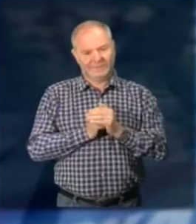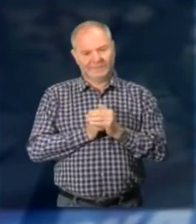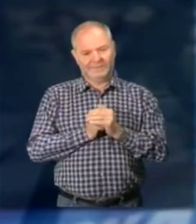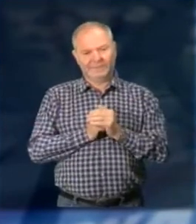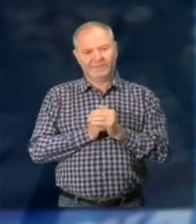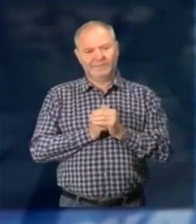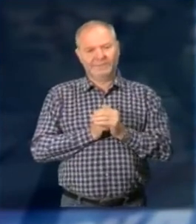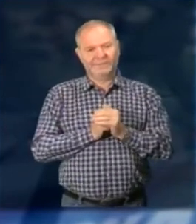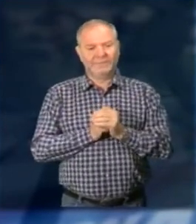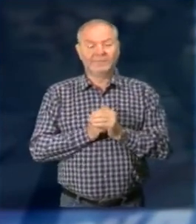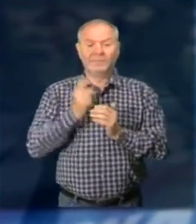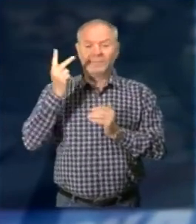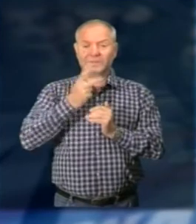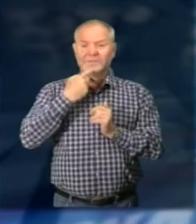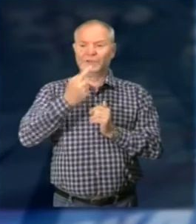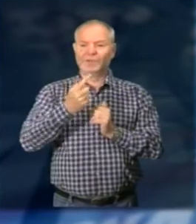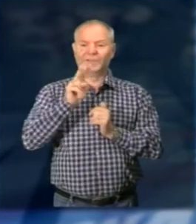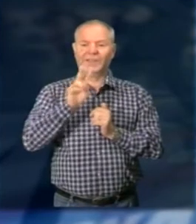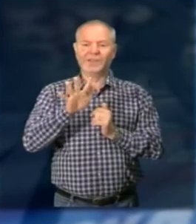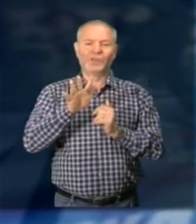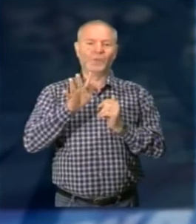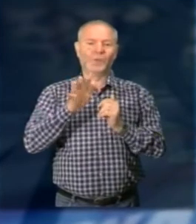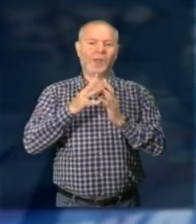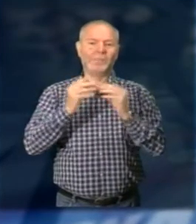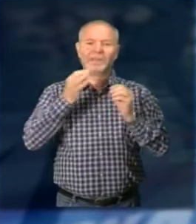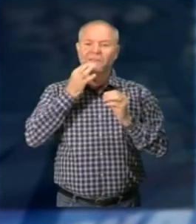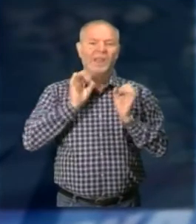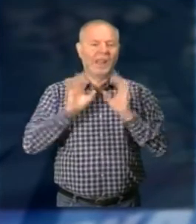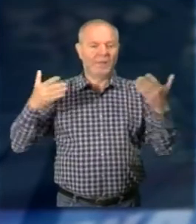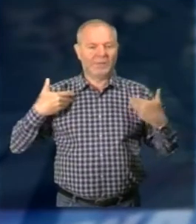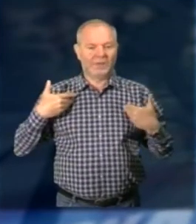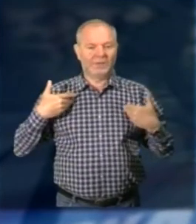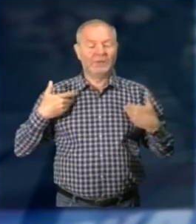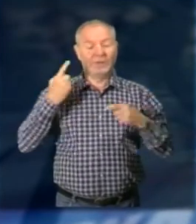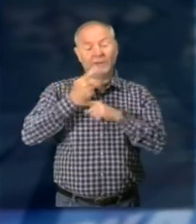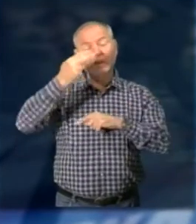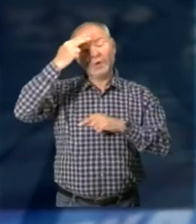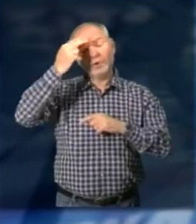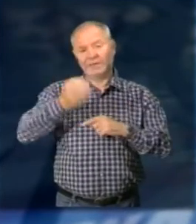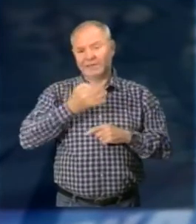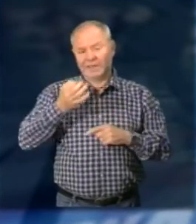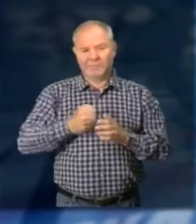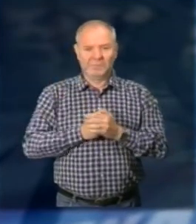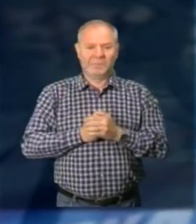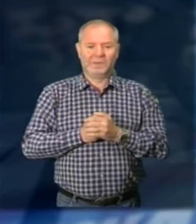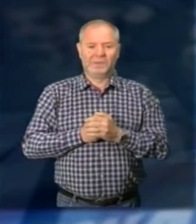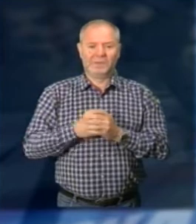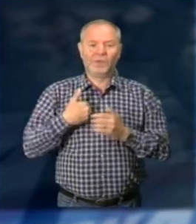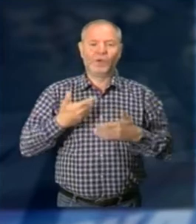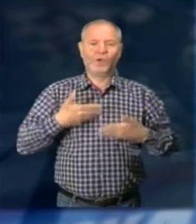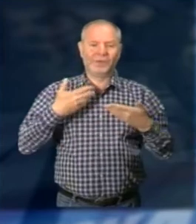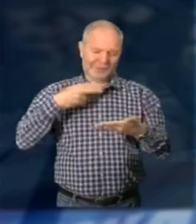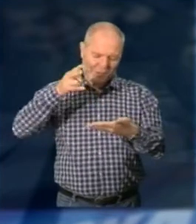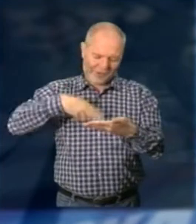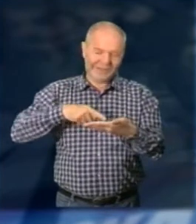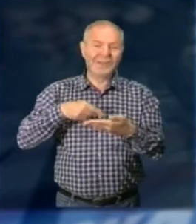rappresenta la nostra liberazione e libertà Secondo me è una giornata da ricordare importante Sei stata felice di leggere questa